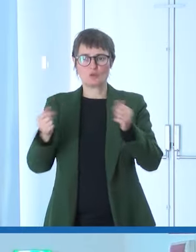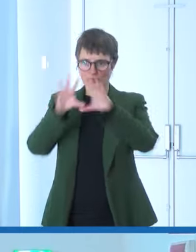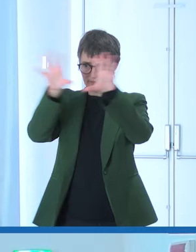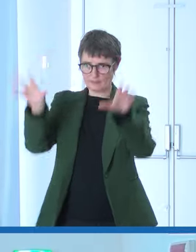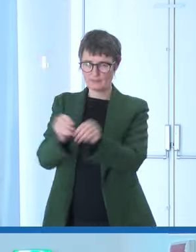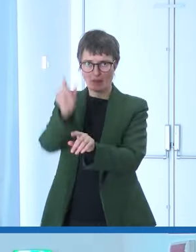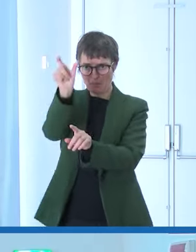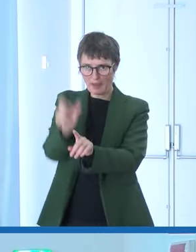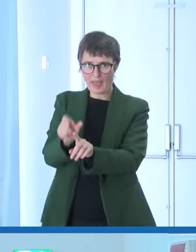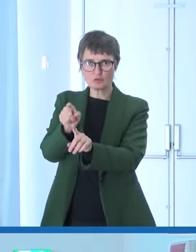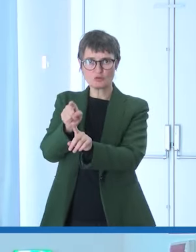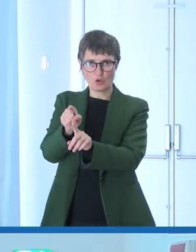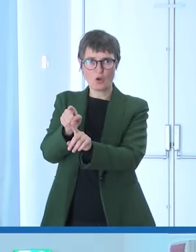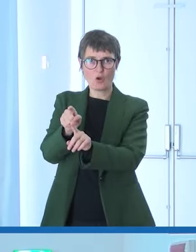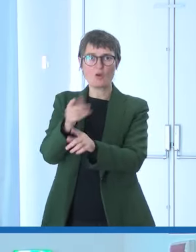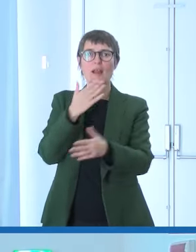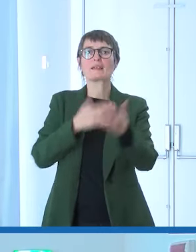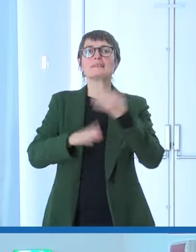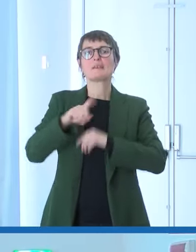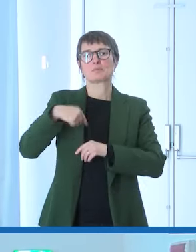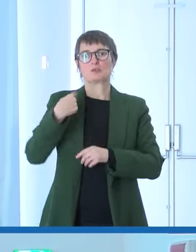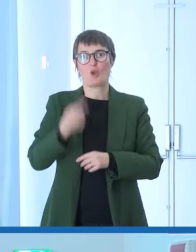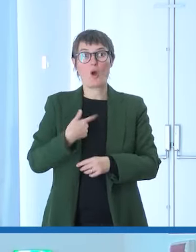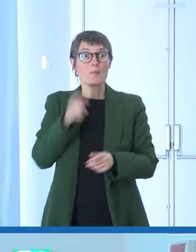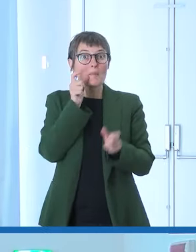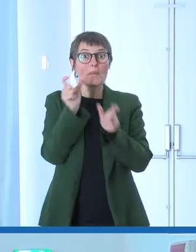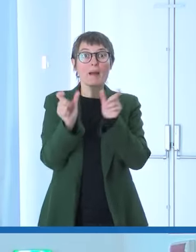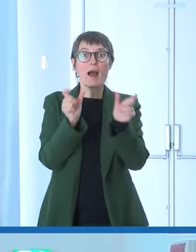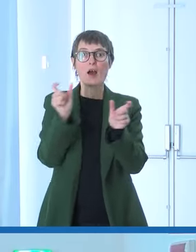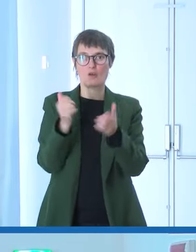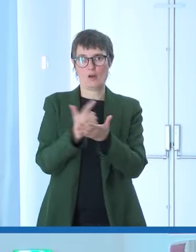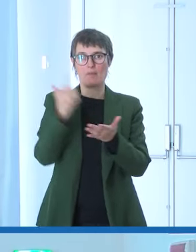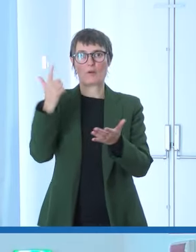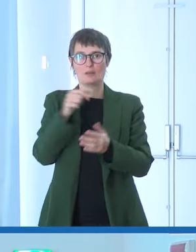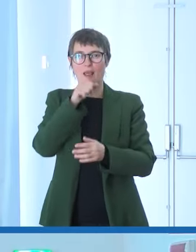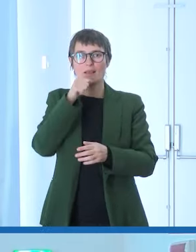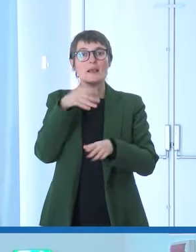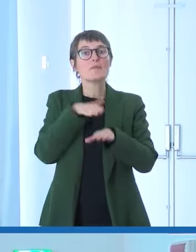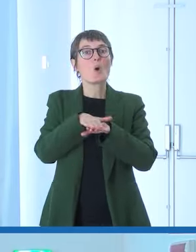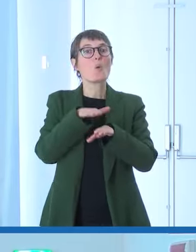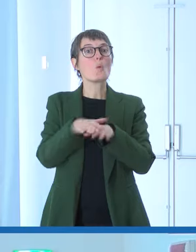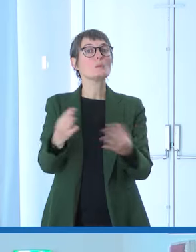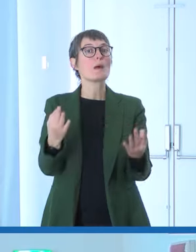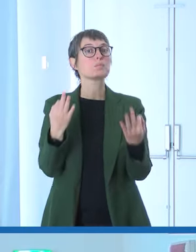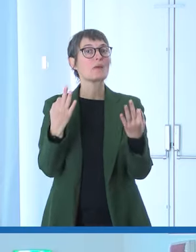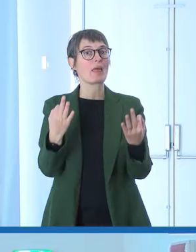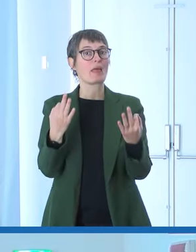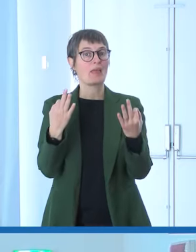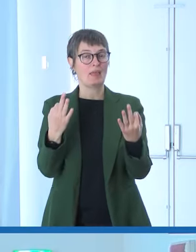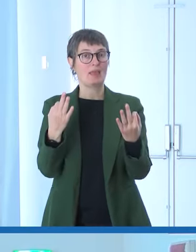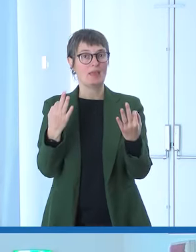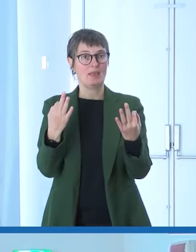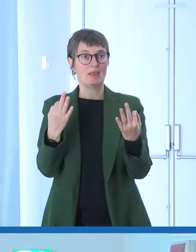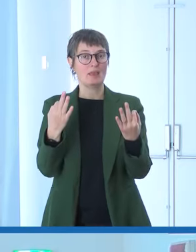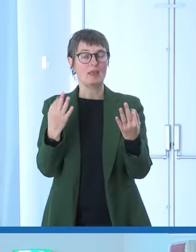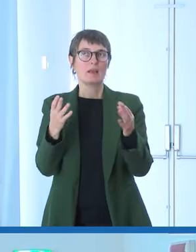sono importanti, vanno usate bene e vanno usate per includere, soprattutto in una società